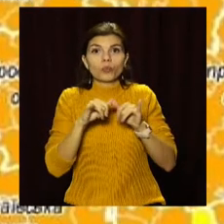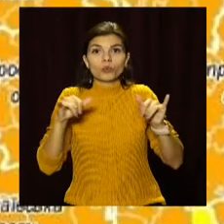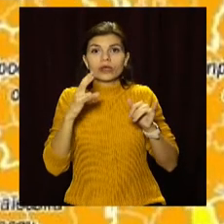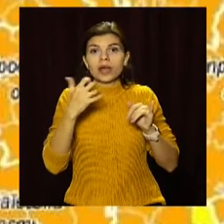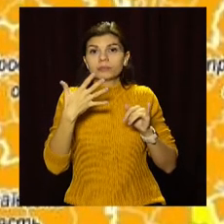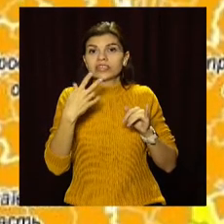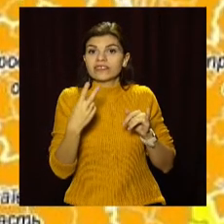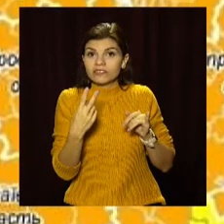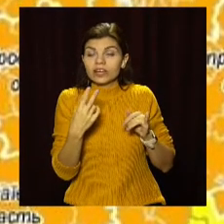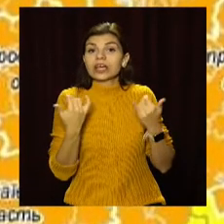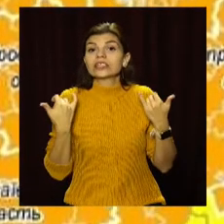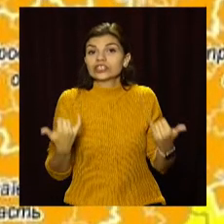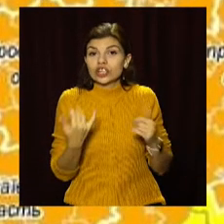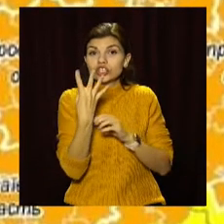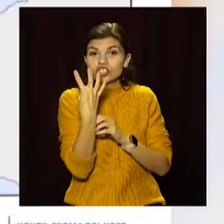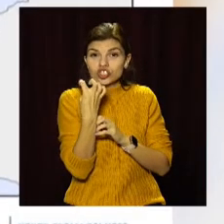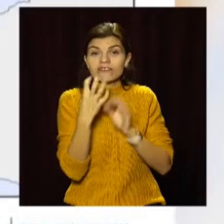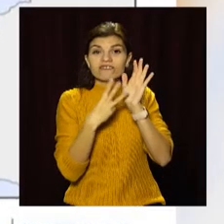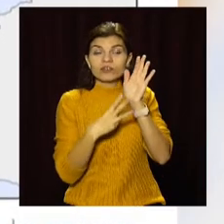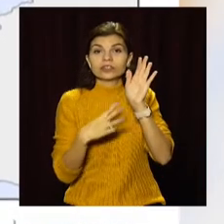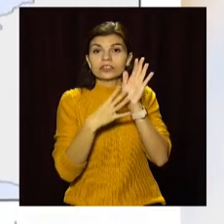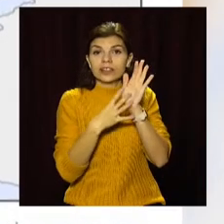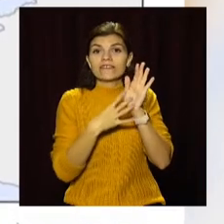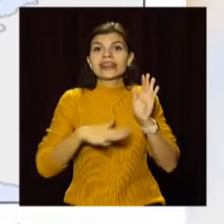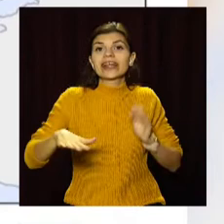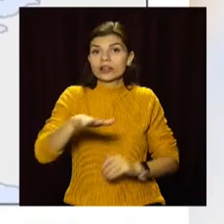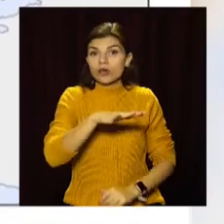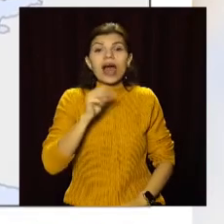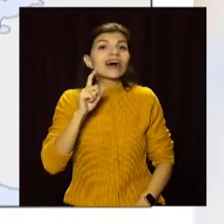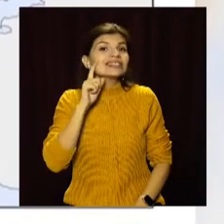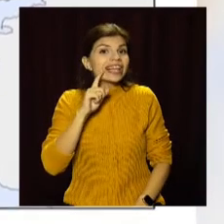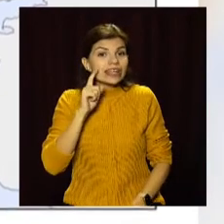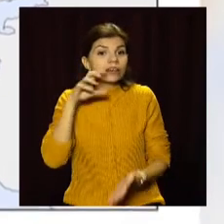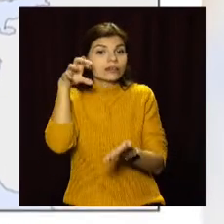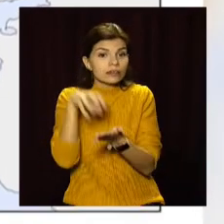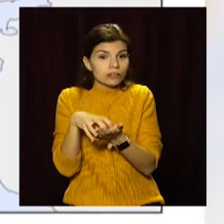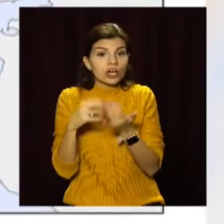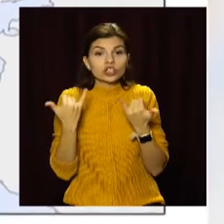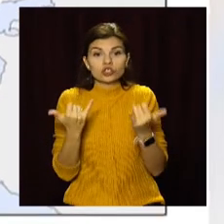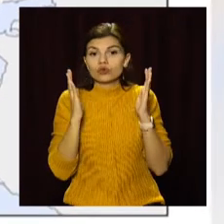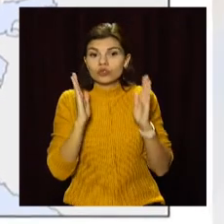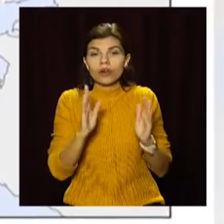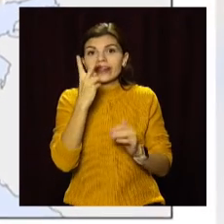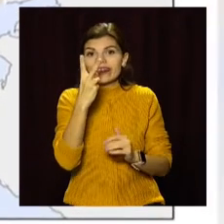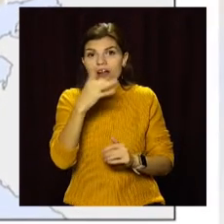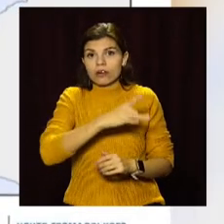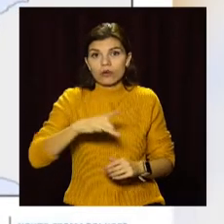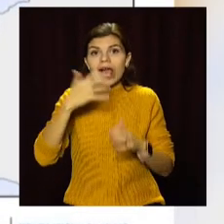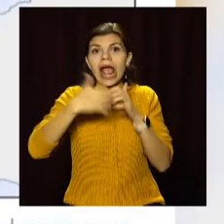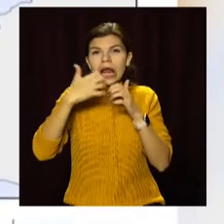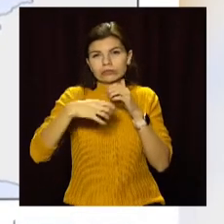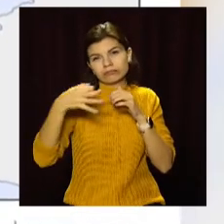52. Зараз 489 територій. А в зеленій карантинній зоні нині лише два райони на